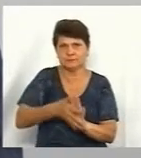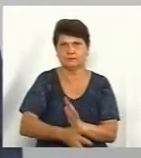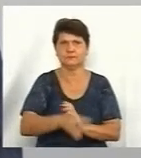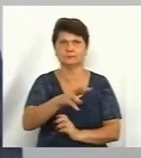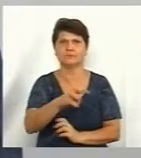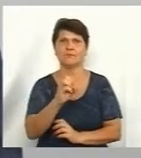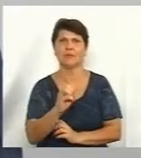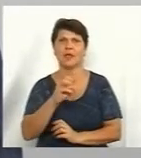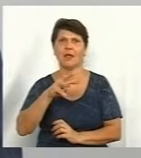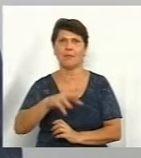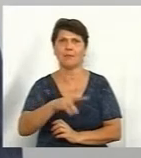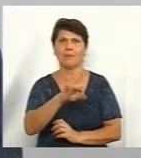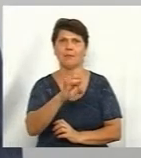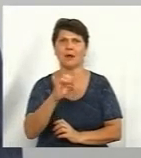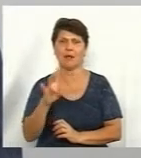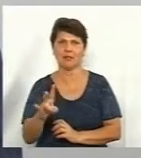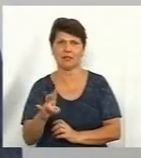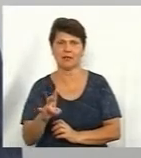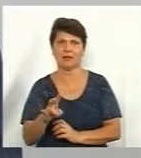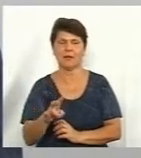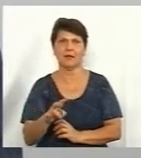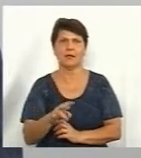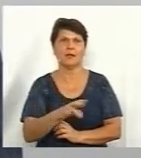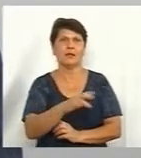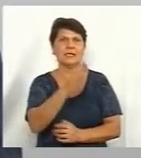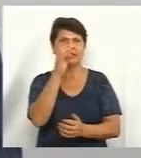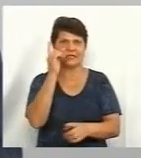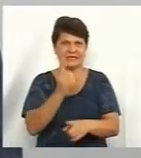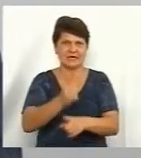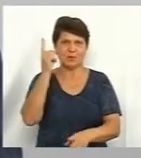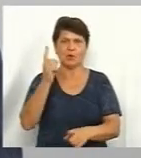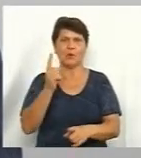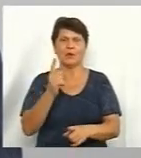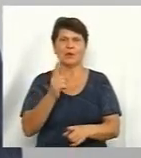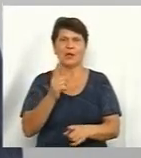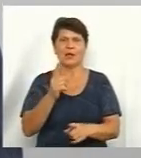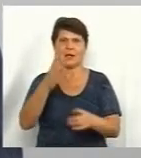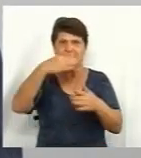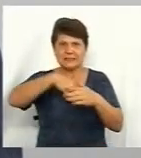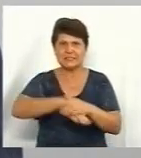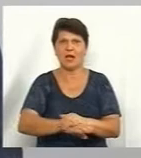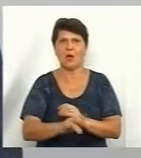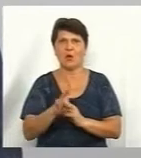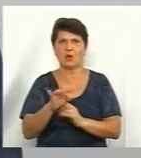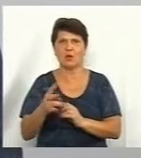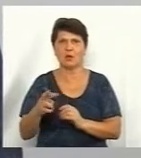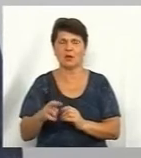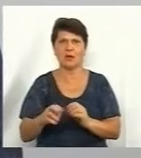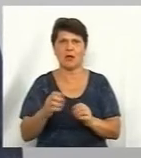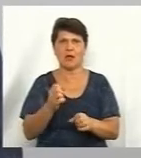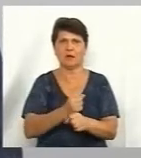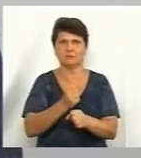По-друге, заборонено захоронення неперероблених відходів. Тому не можна на сьогоднішній день фактично все